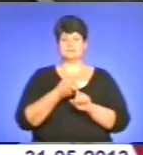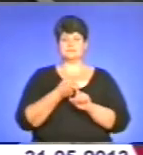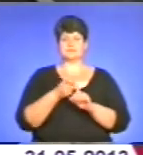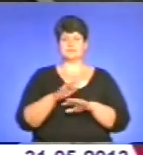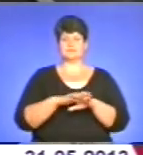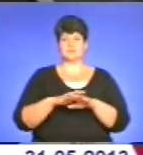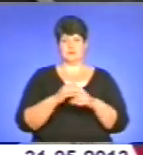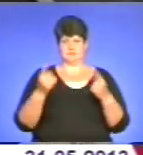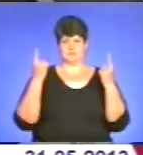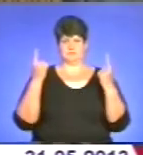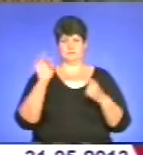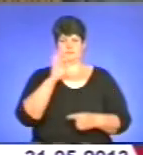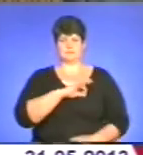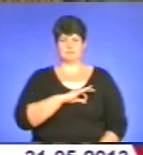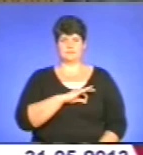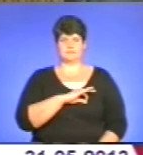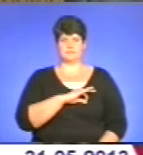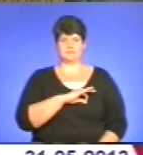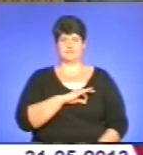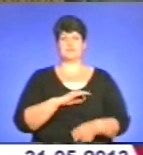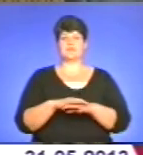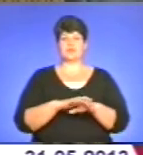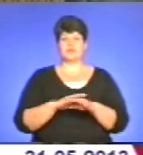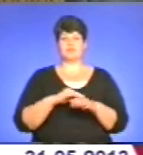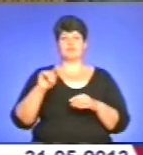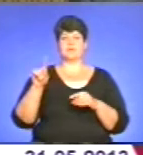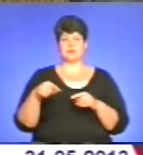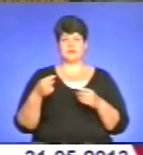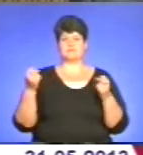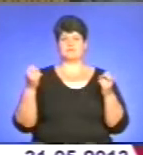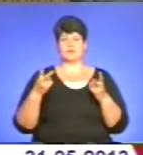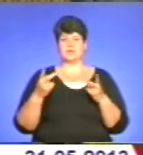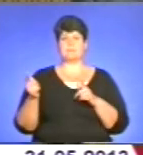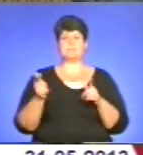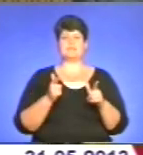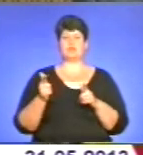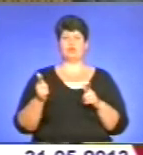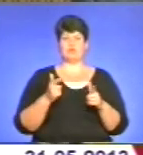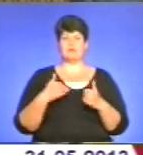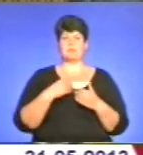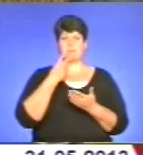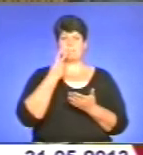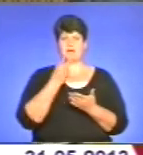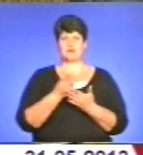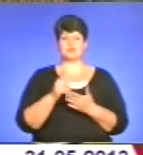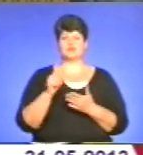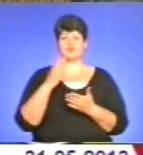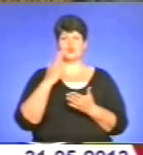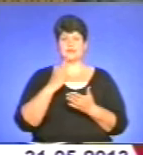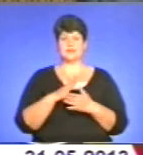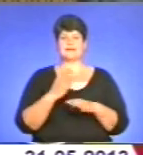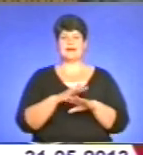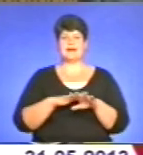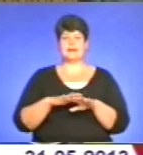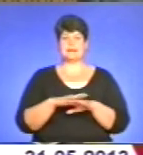нині високий. Ринок вимагає зараз фахівців, які підготовлені, і ми бачимо, що є на ринку дефіцит